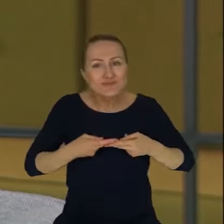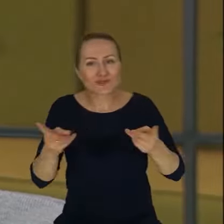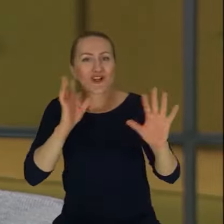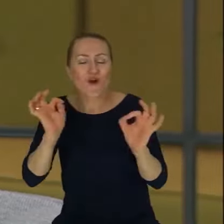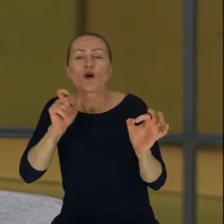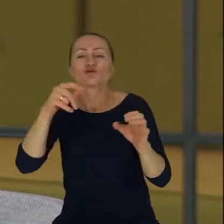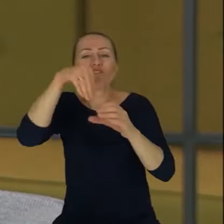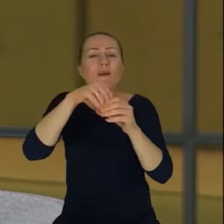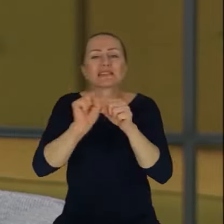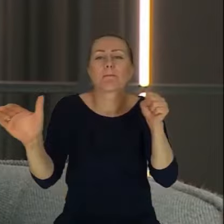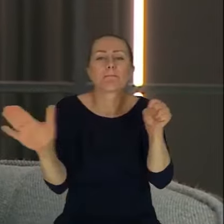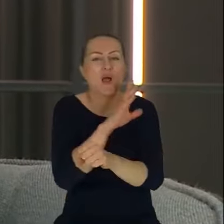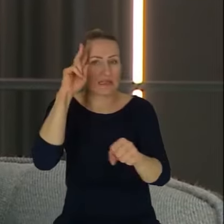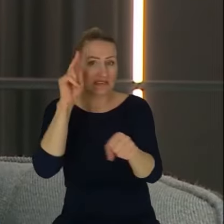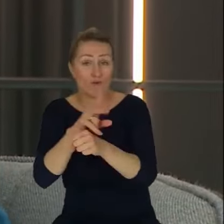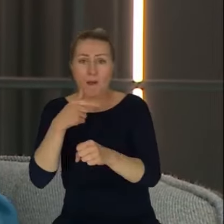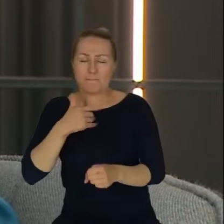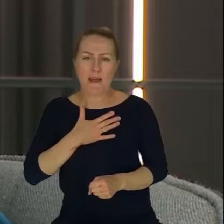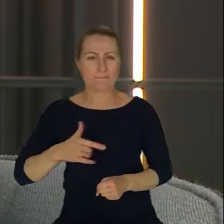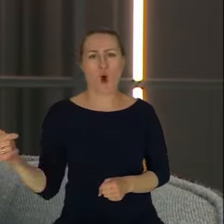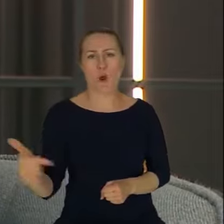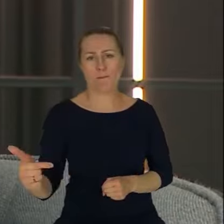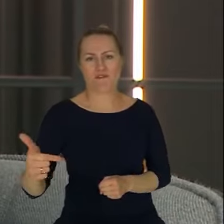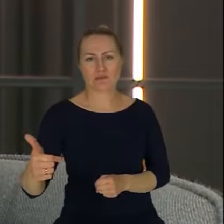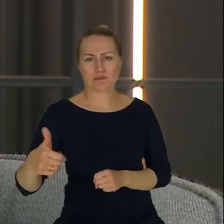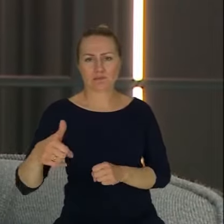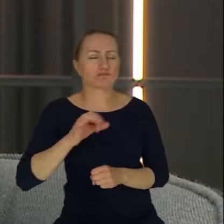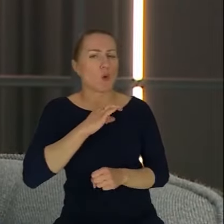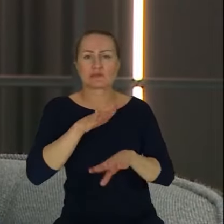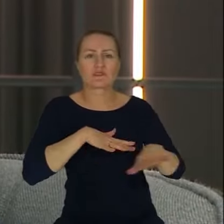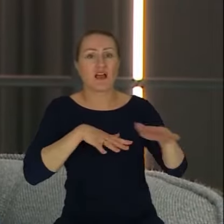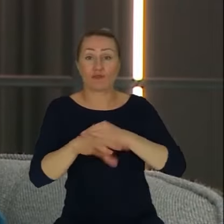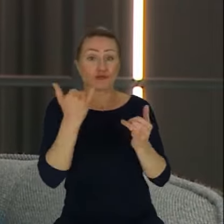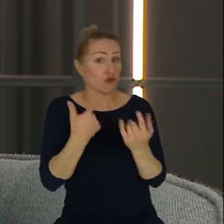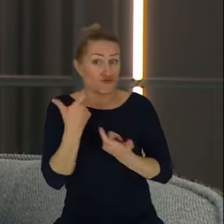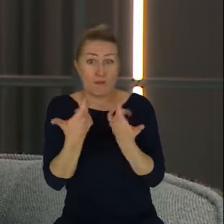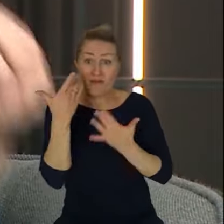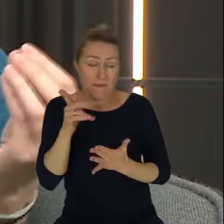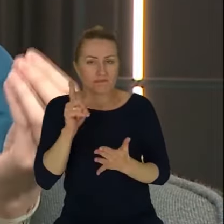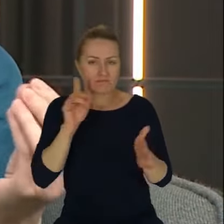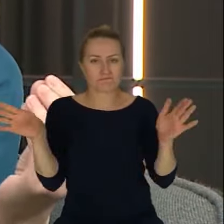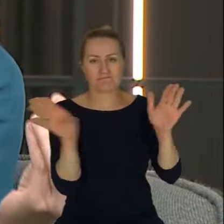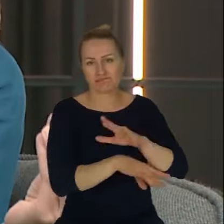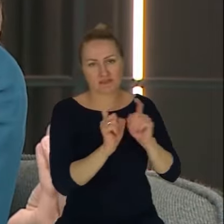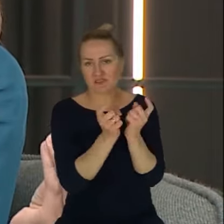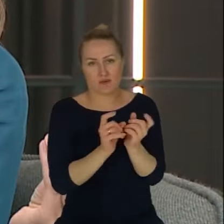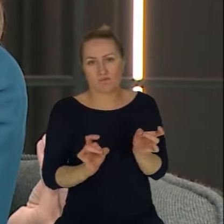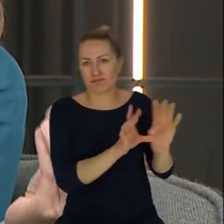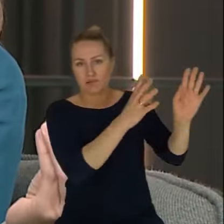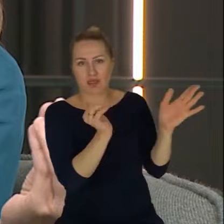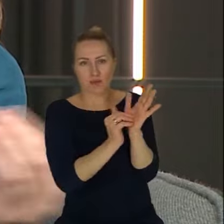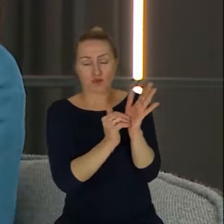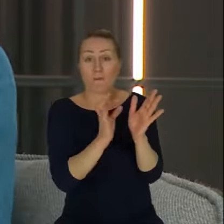nasz job, bo jak tego nie będziemy mieli, to po prostu jest to zupełnie niepotrzebne, bo inny świat już mamy w social mediach.